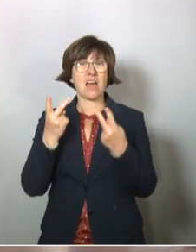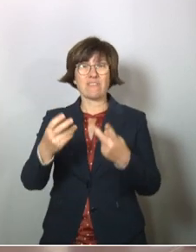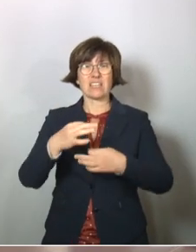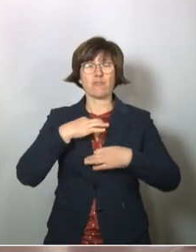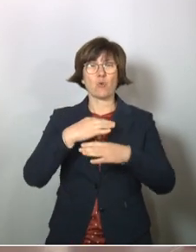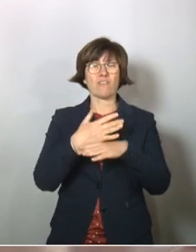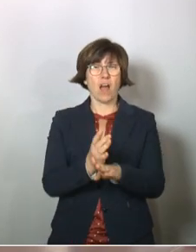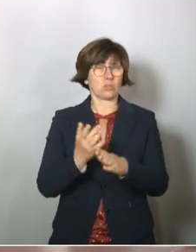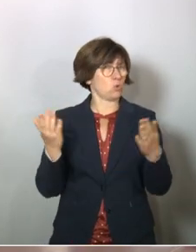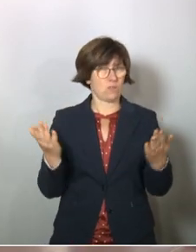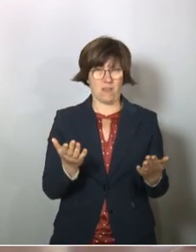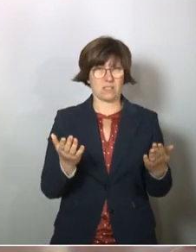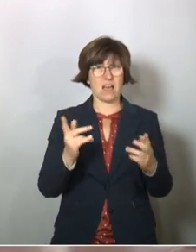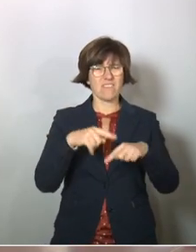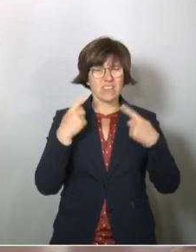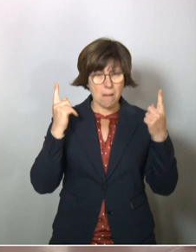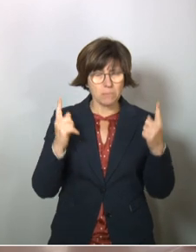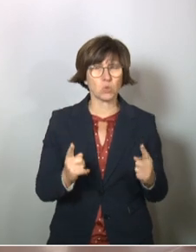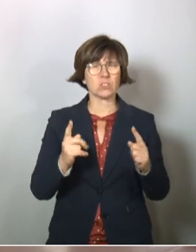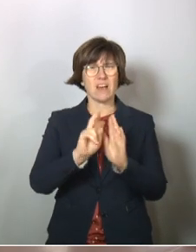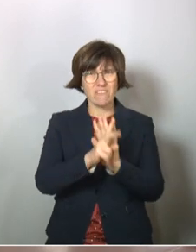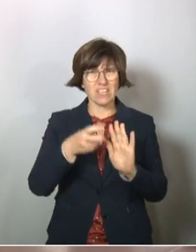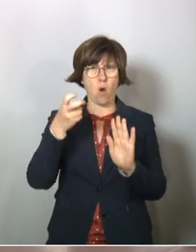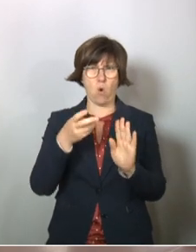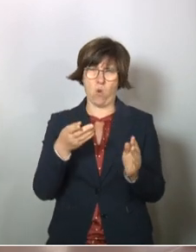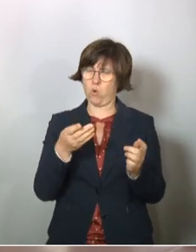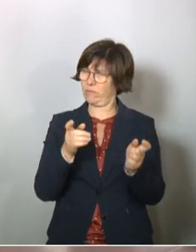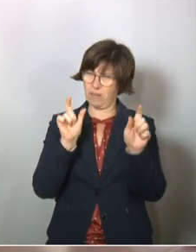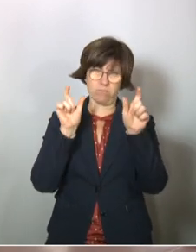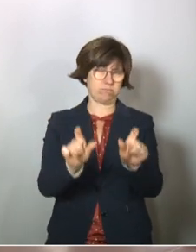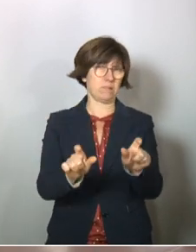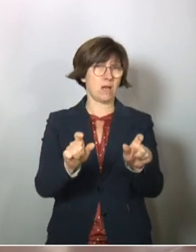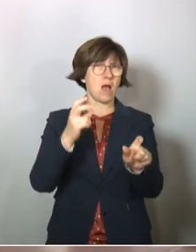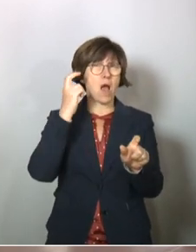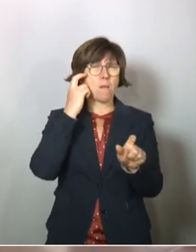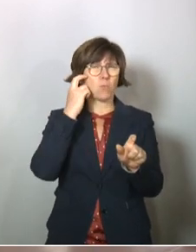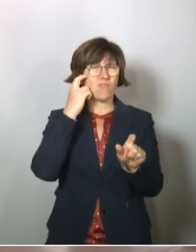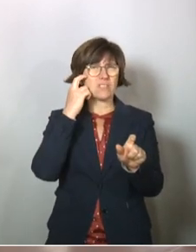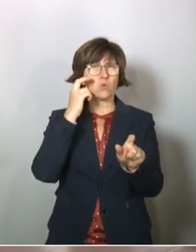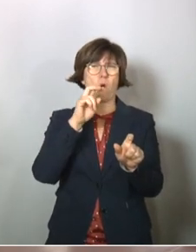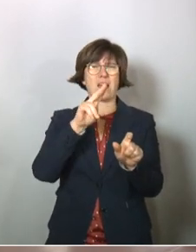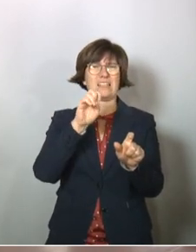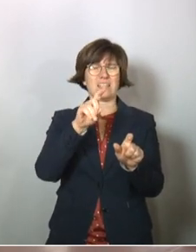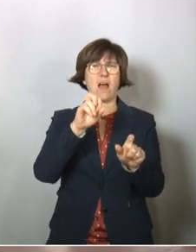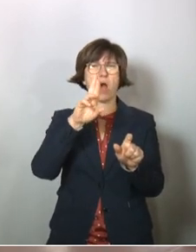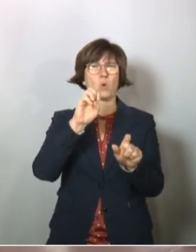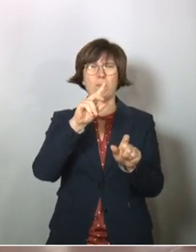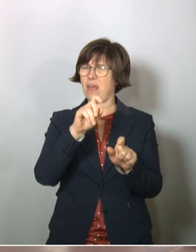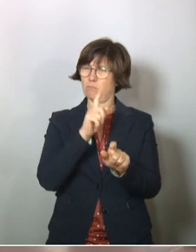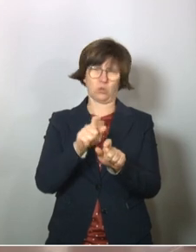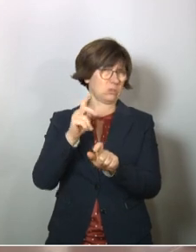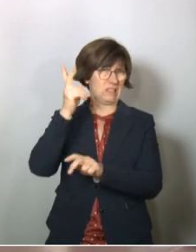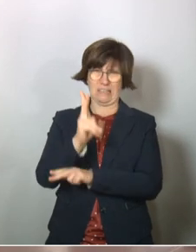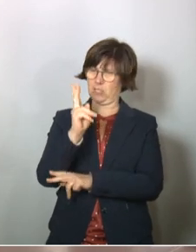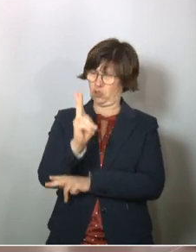Fraktion muss folgendes sein. Wir müssen natürlich die Wiederholung verhindern. Da gebe ich Prof. Dr. Niederröbeli absolut recht. Wir müssen